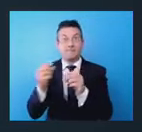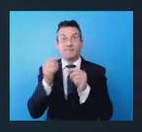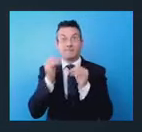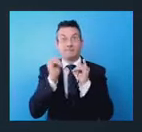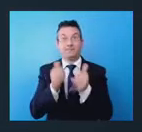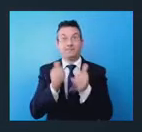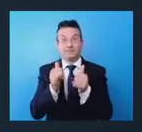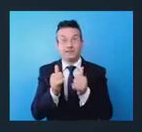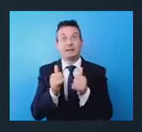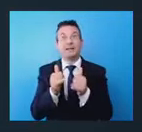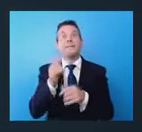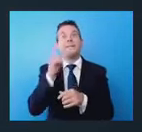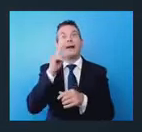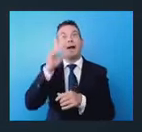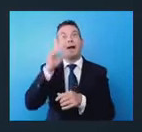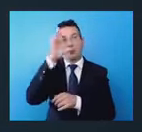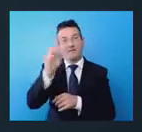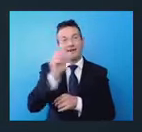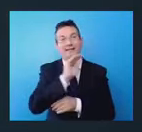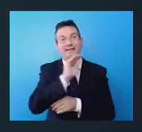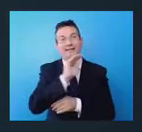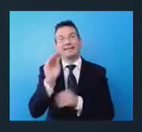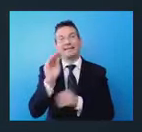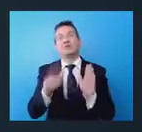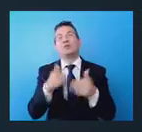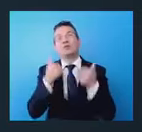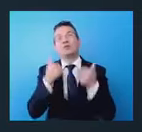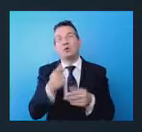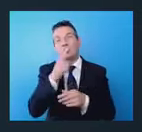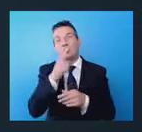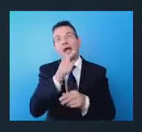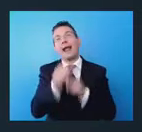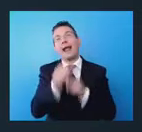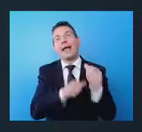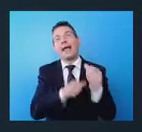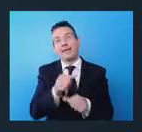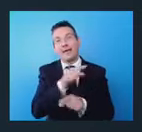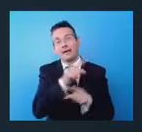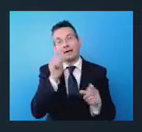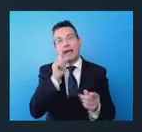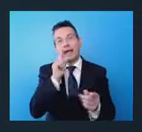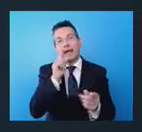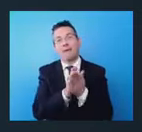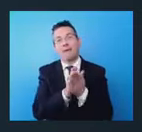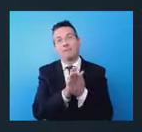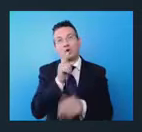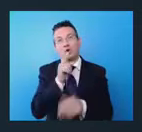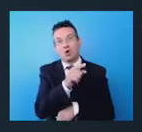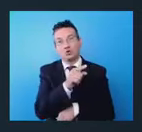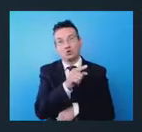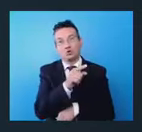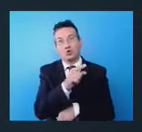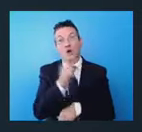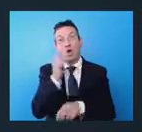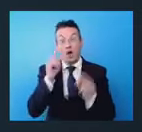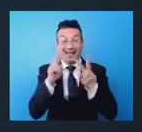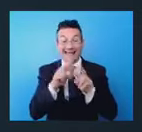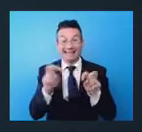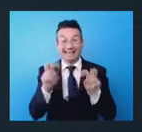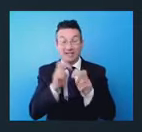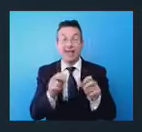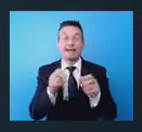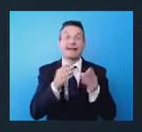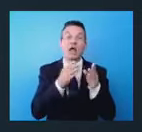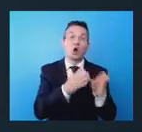nostre università, abbiamo chiesto di cambiare anche un po' l'approccio, cioè la ricerca, anche i corsi di alta